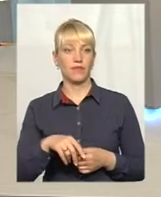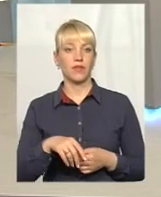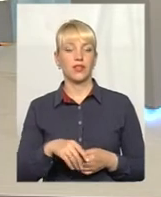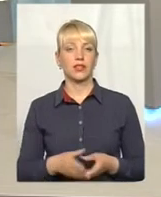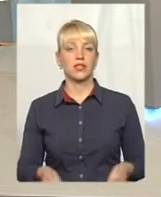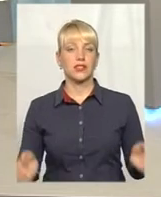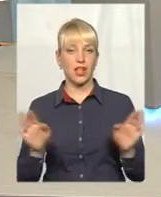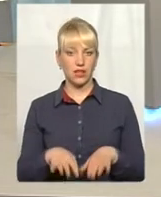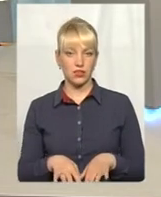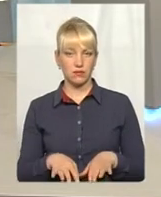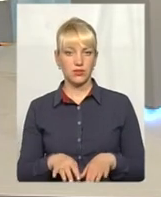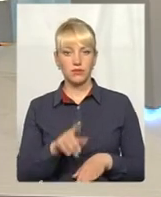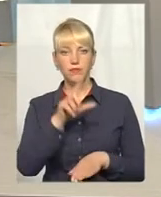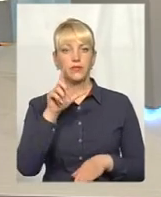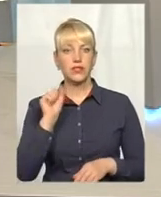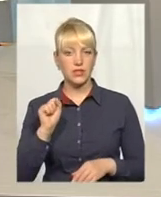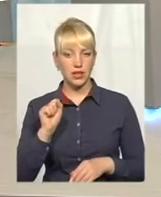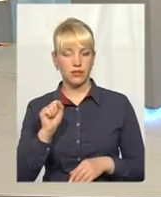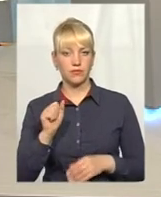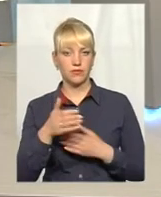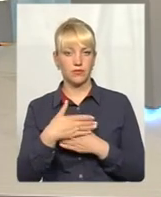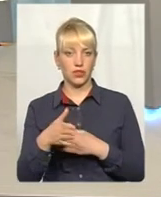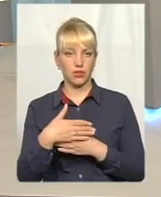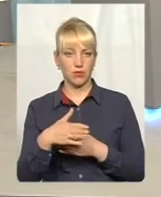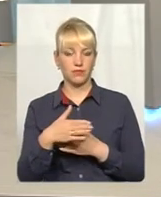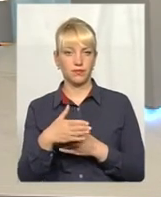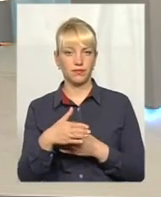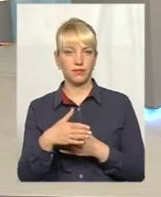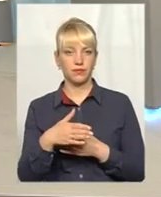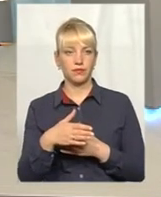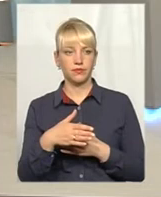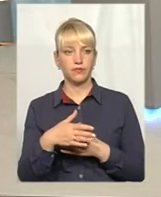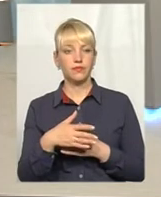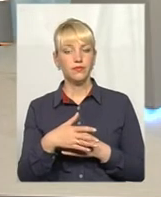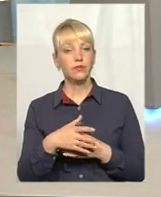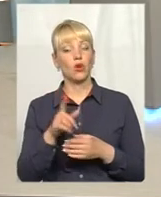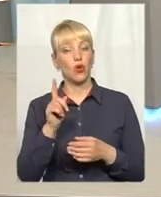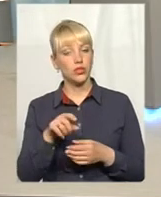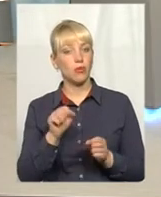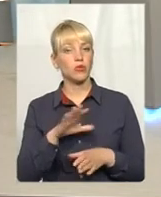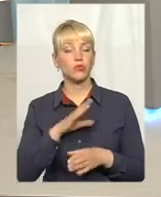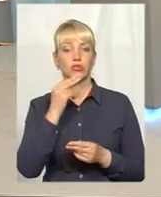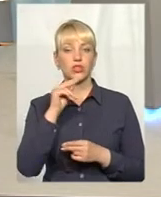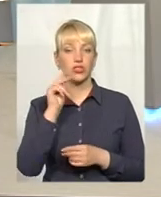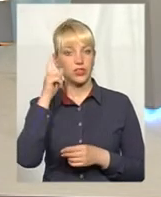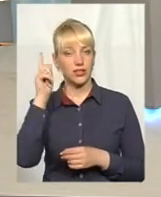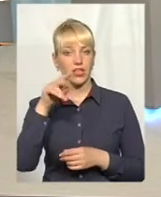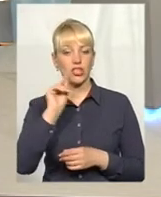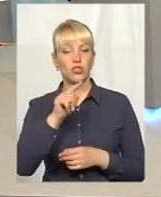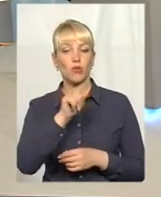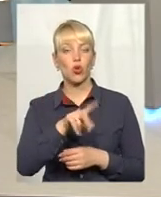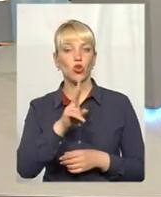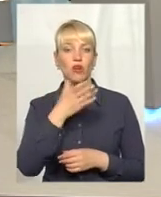залишиться за дверема, і хоча, можливо, має кращі знання, ніж той, хто вміє